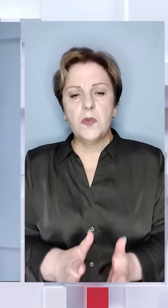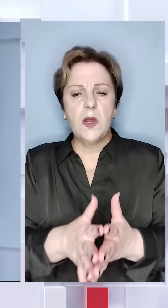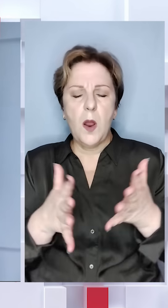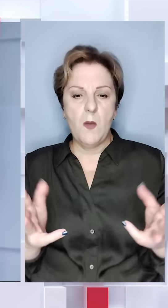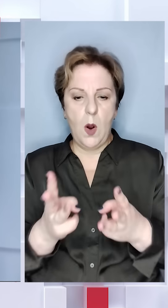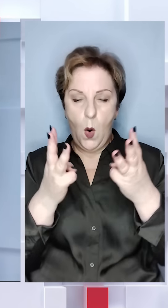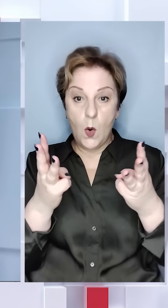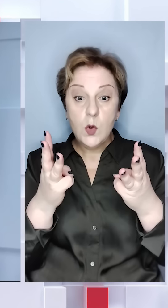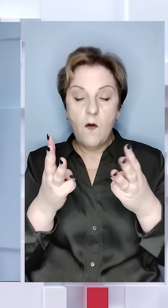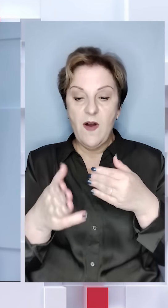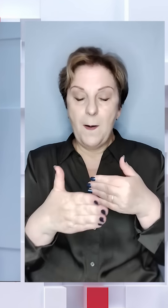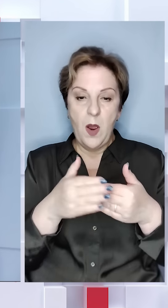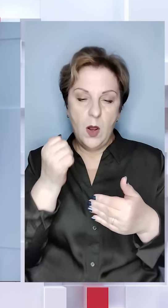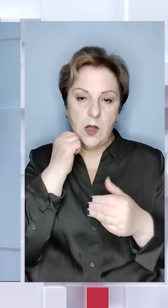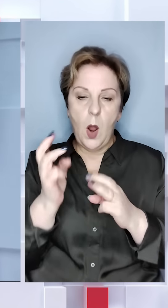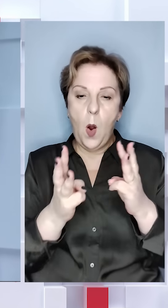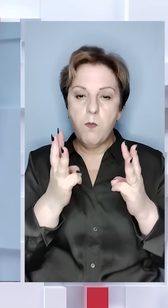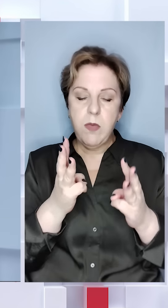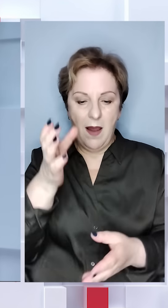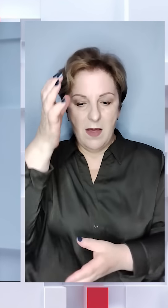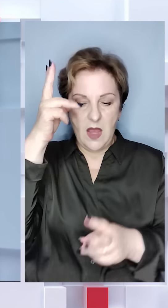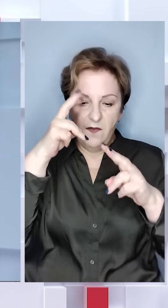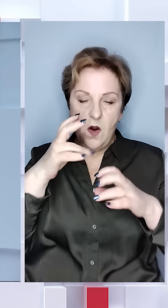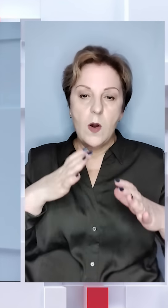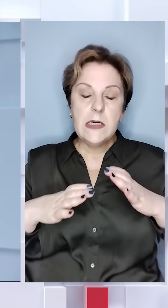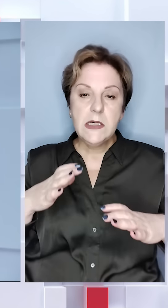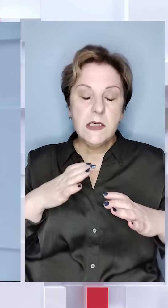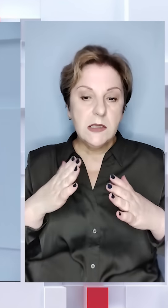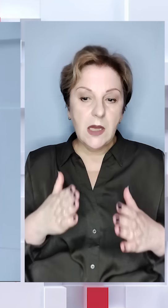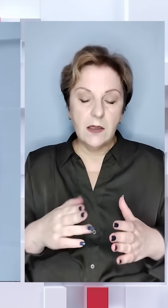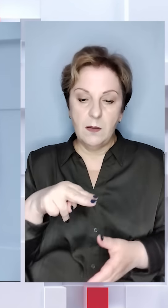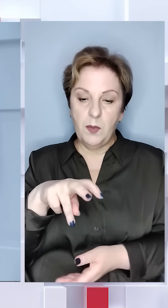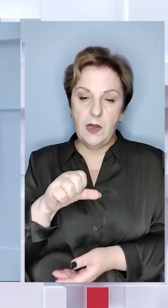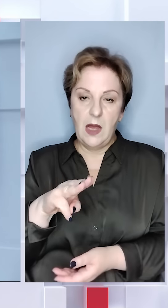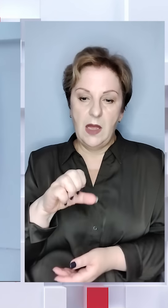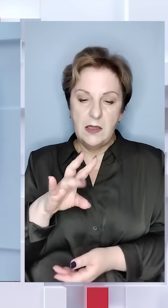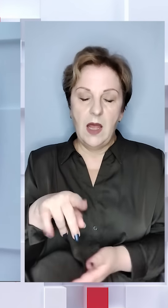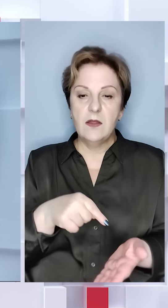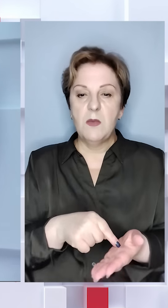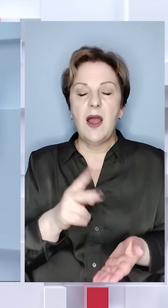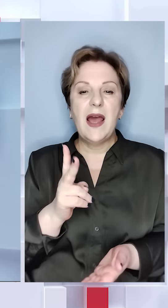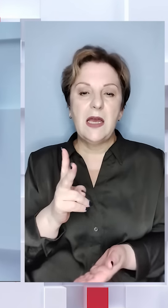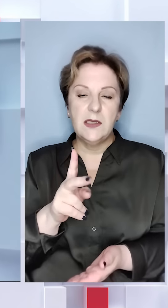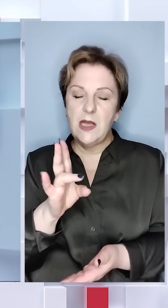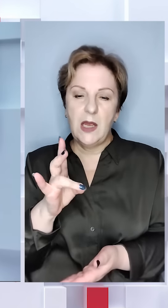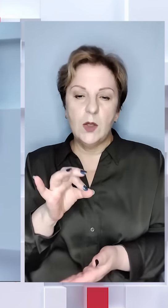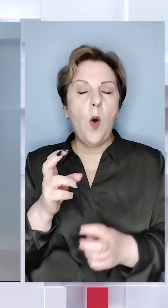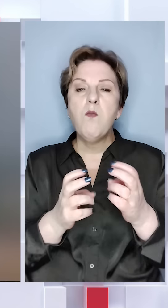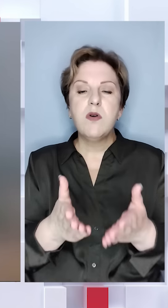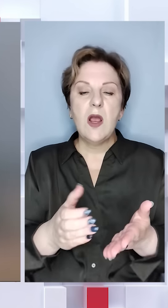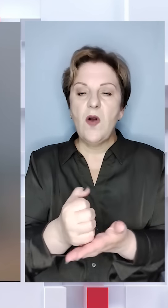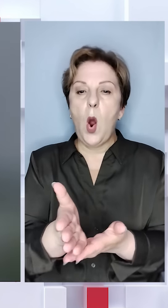Масштабна пожежа у Підмосков'ї. Палає науково-дослідний інститут «Платан» у місті Фрязіна. Це